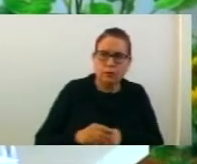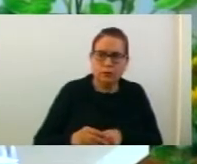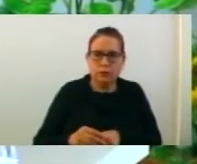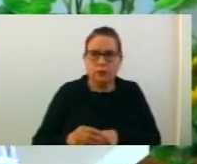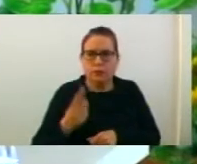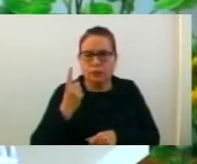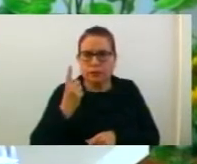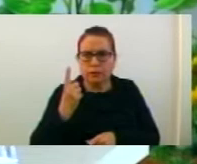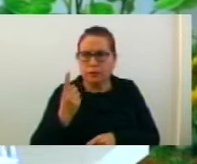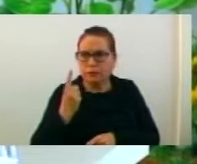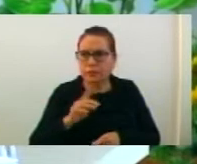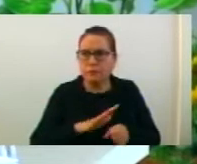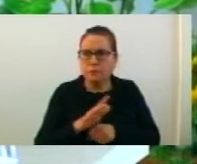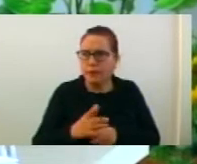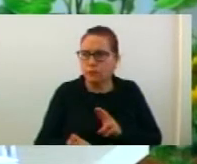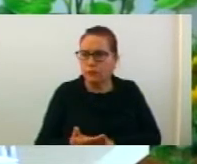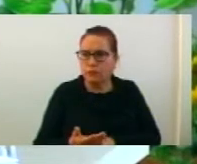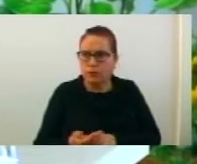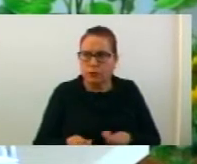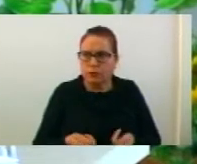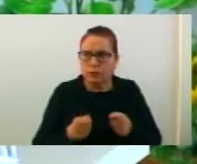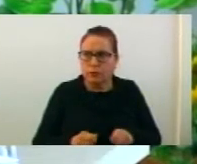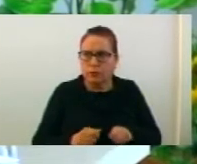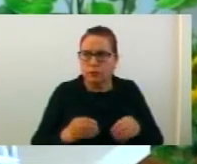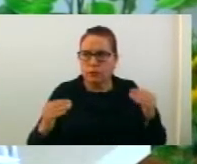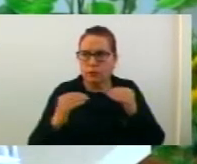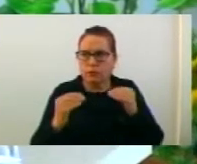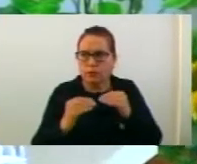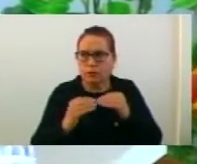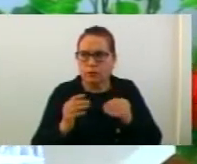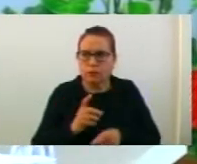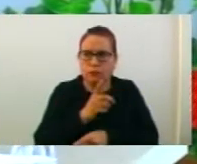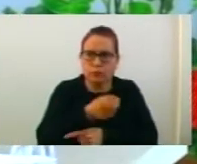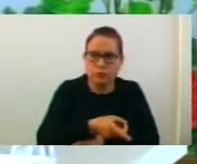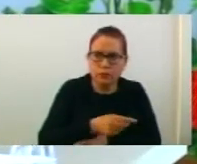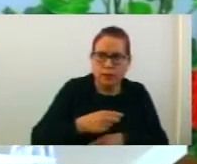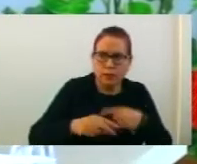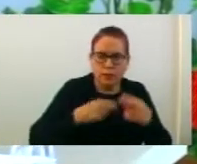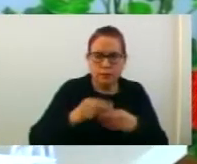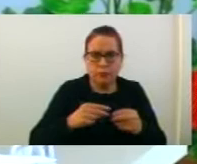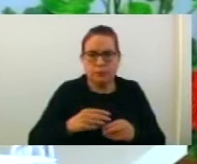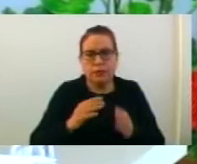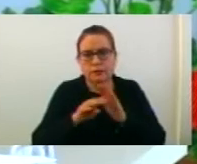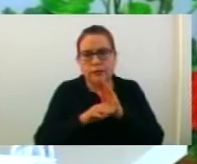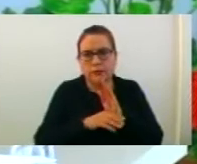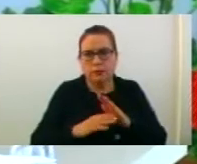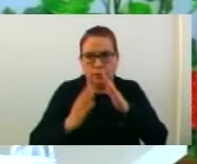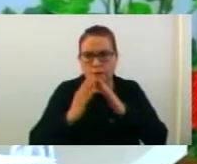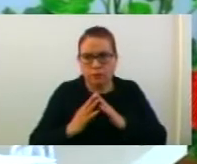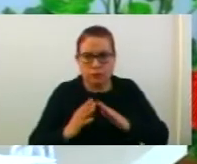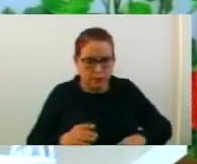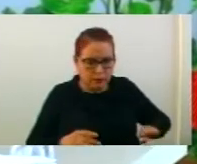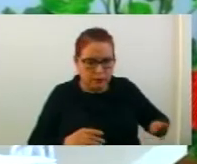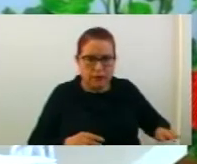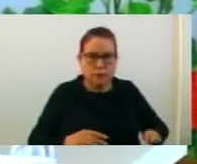и једен безправен глас. Донесе, заклучува, се дава согласност на одлуката за изменување и дополување на статутот на Дом за деца и млади